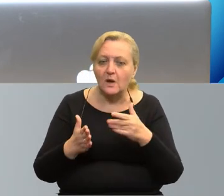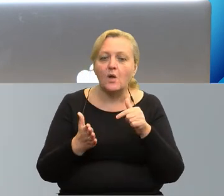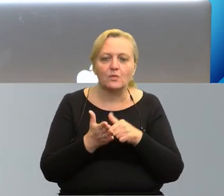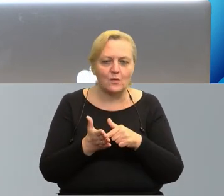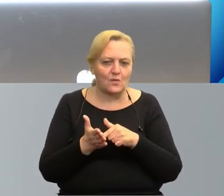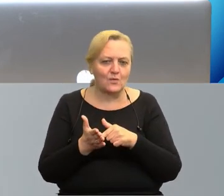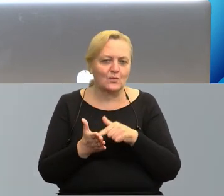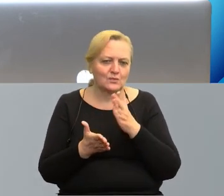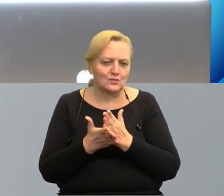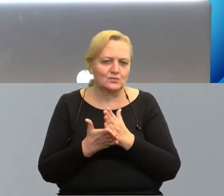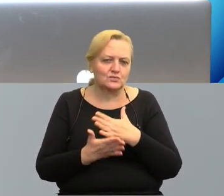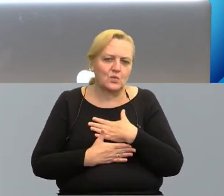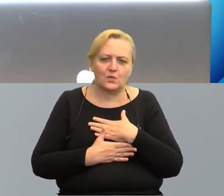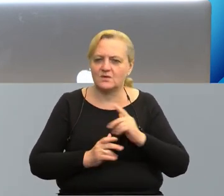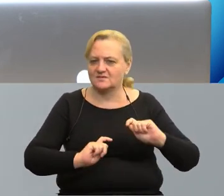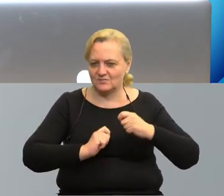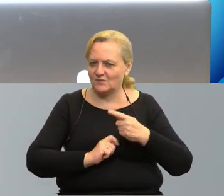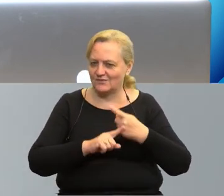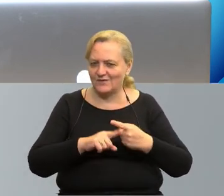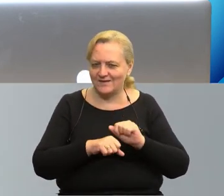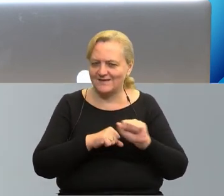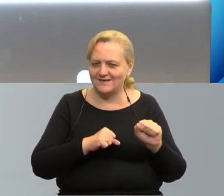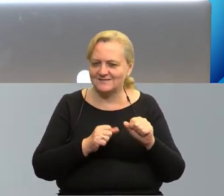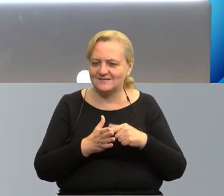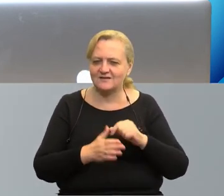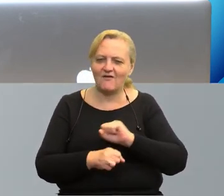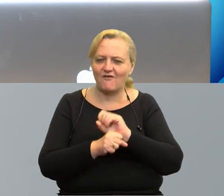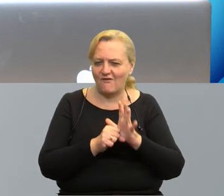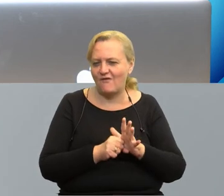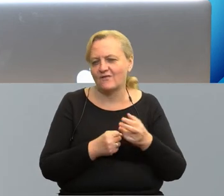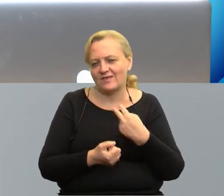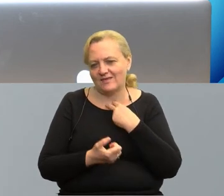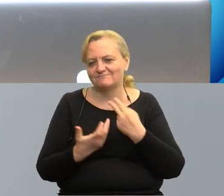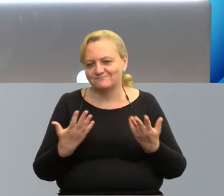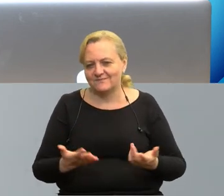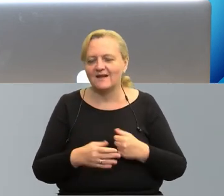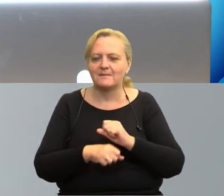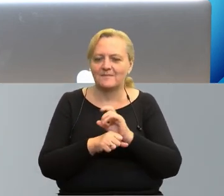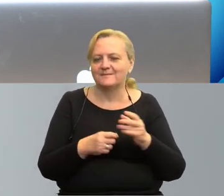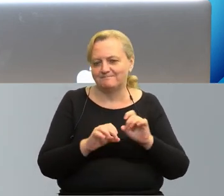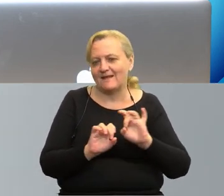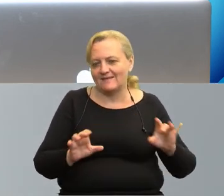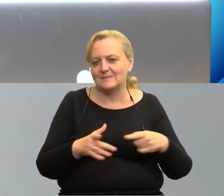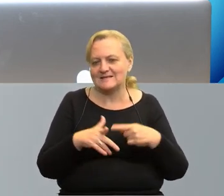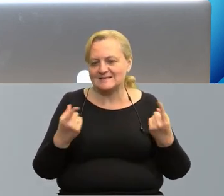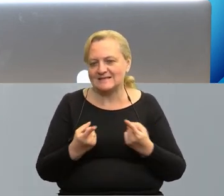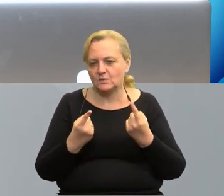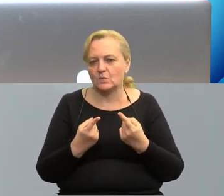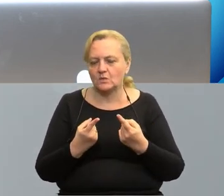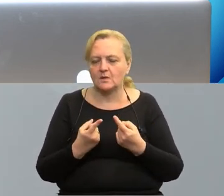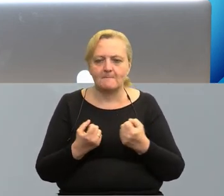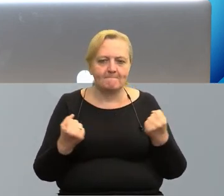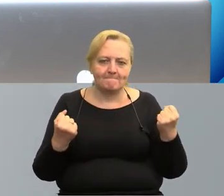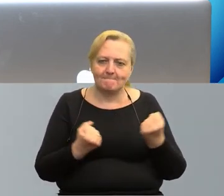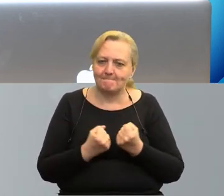czego już nas trochę i zmusił i ukierunkował COVID, sytuacja związana z pandemią. Szczególnie mocno